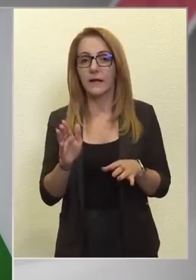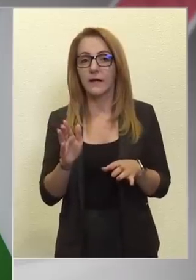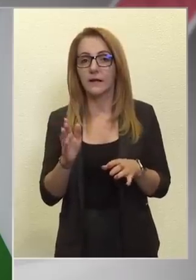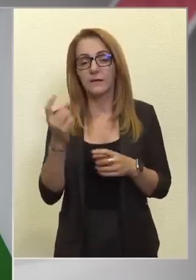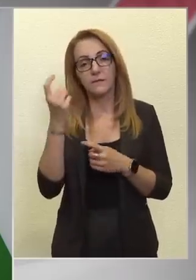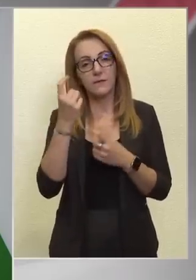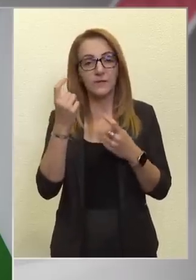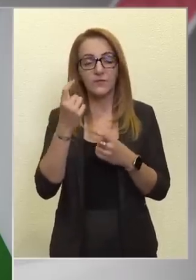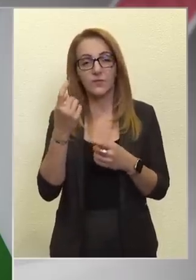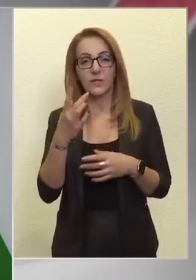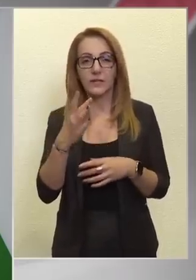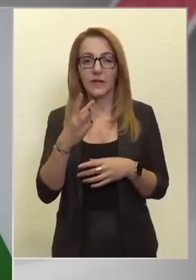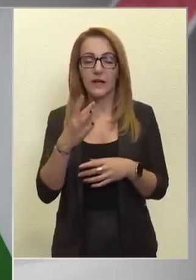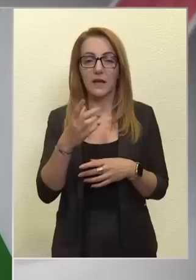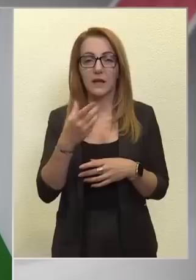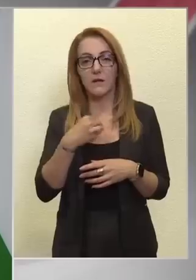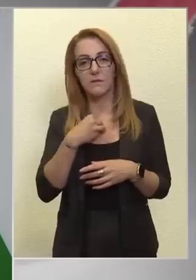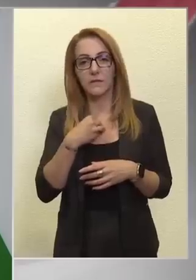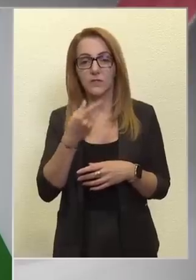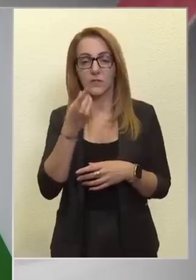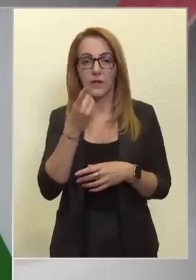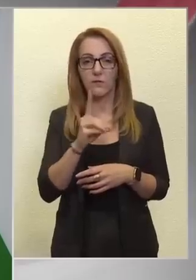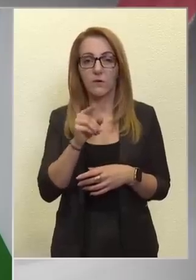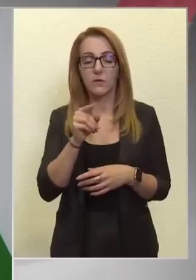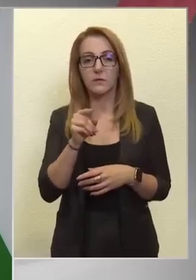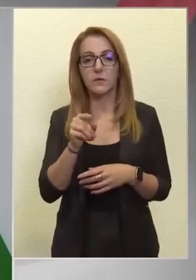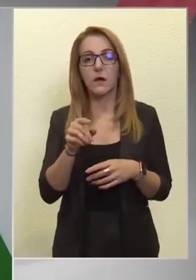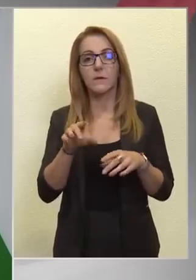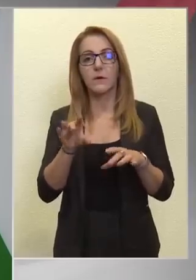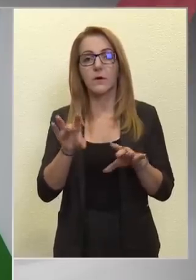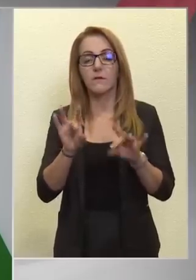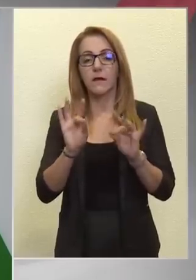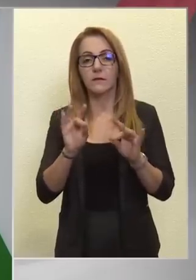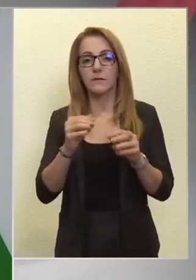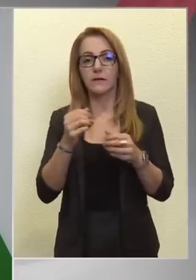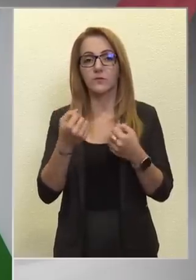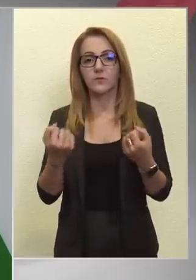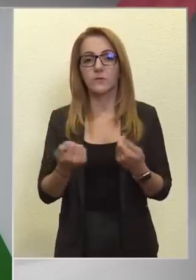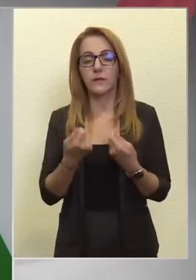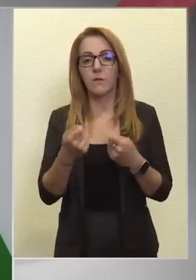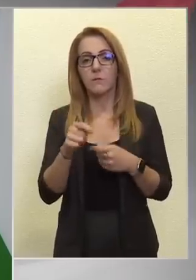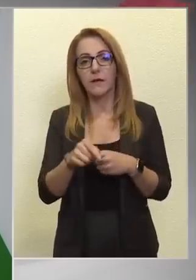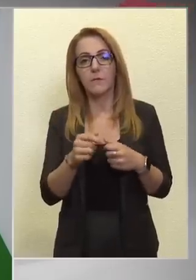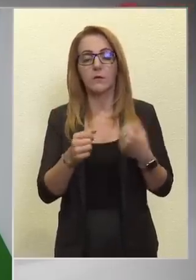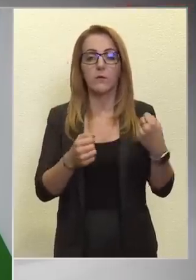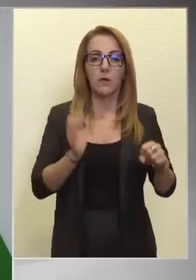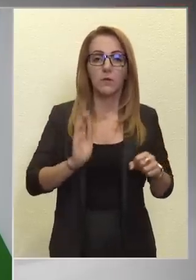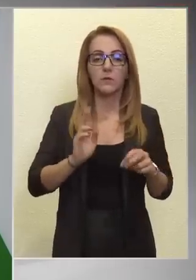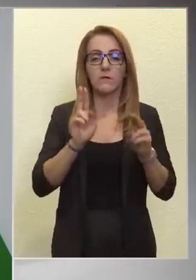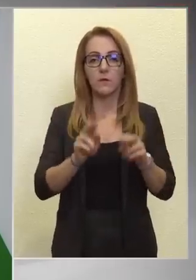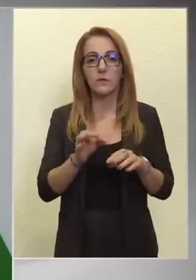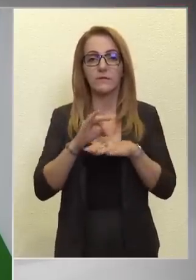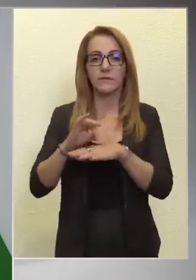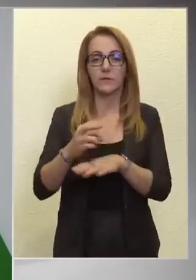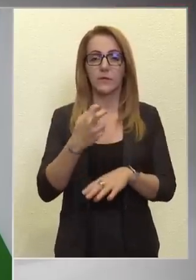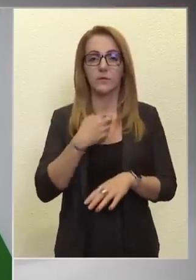hogy amikor a választási kampány során arról beszéltünk, hogy a baloldal valódi vezetője Gyurcsány Ferenc, akkor most nyugodtan megszomorulhat